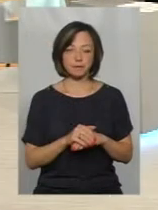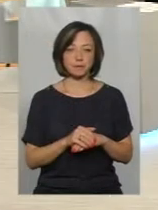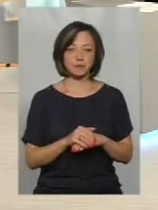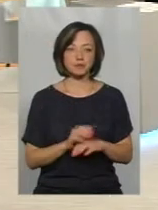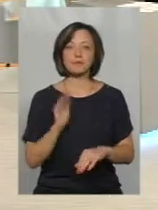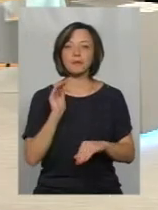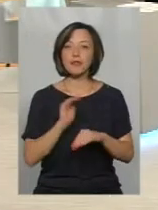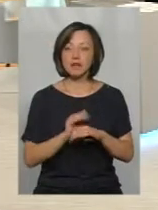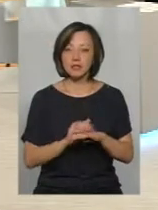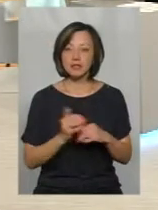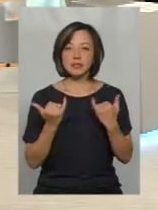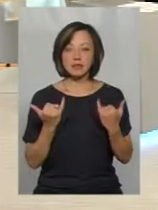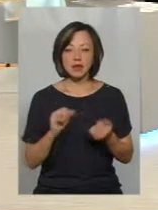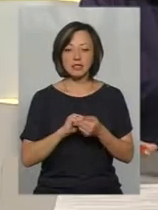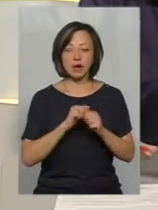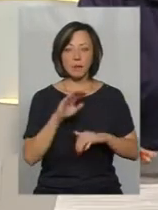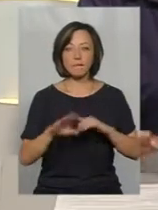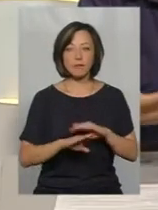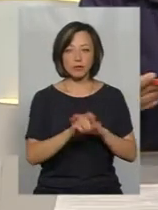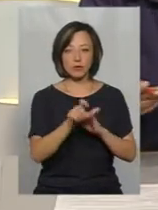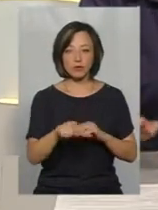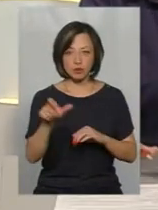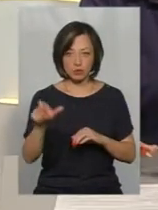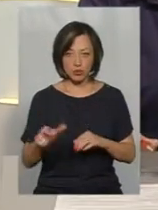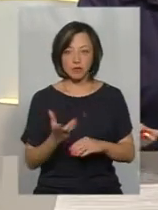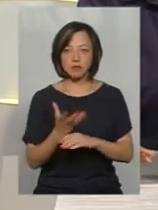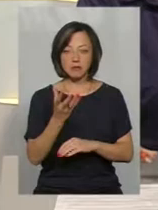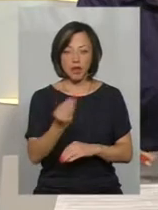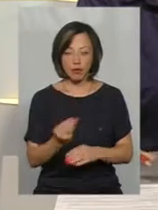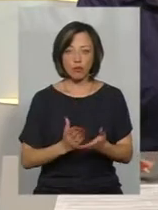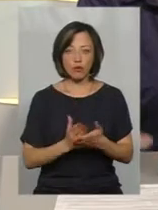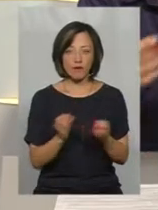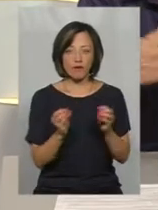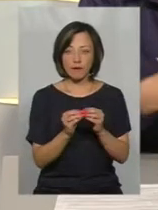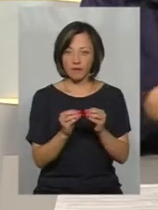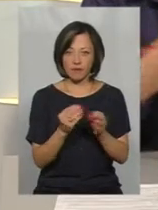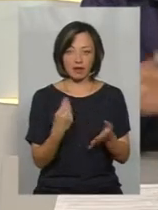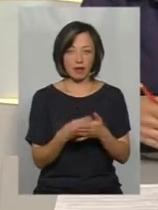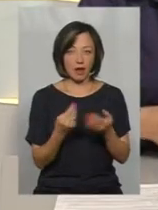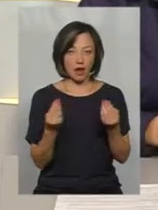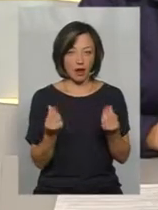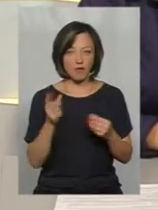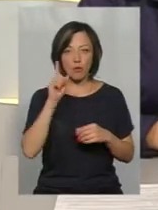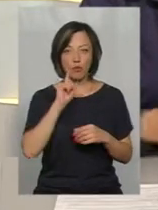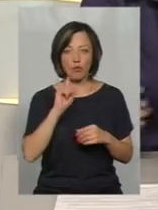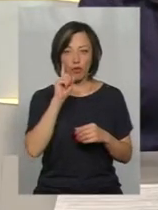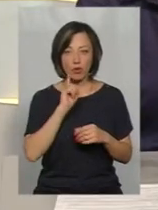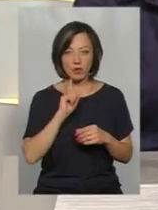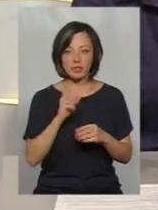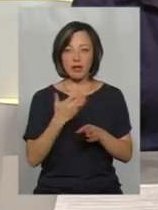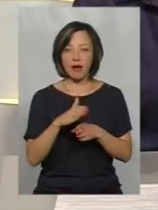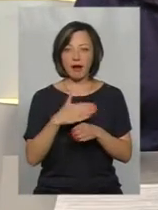Тобто, фактично, зараз кам'ячани будуть сплачувати комунальні за тими ж тарифами, і поки з